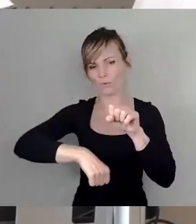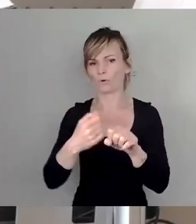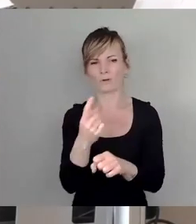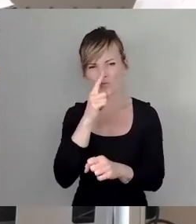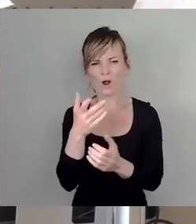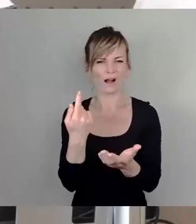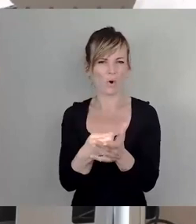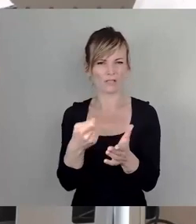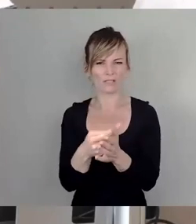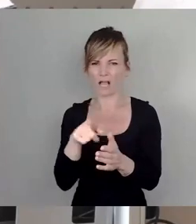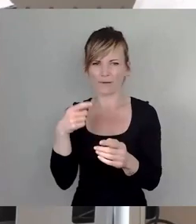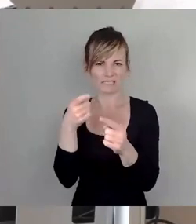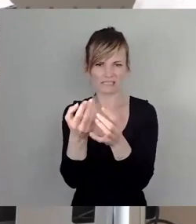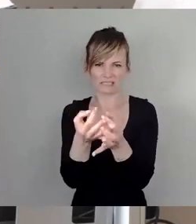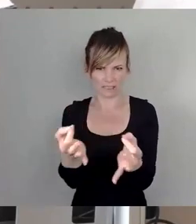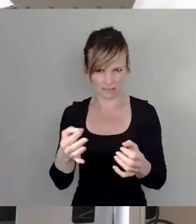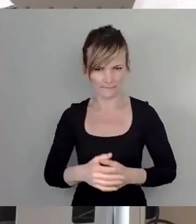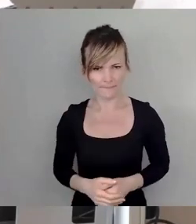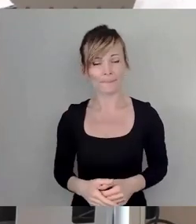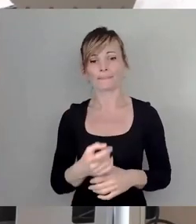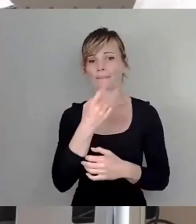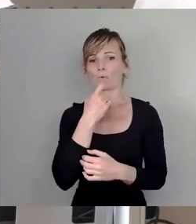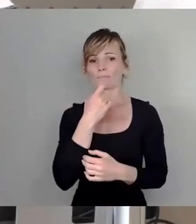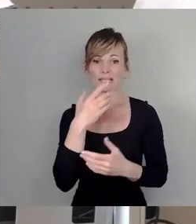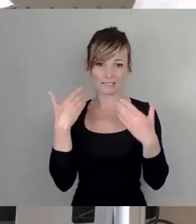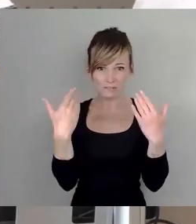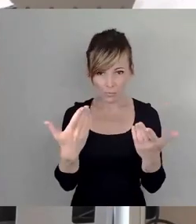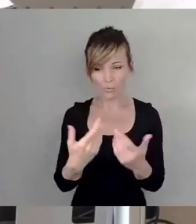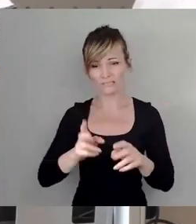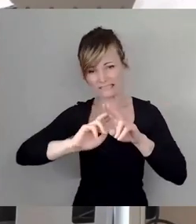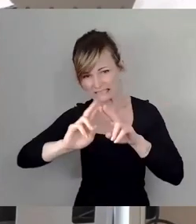Frage, ob dieses Objekt den Anforderungen, wie sie heute benötigt werden, noch gerecht werden kann.